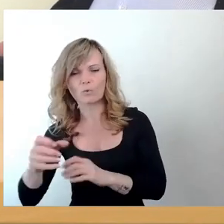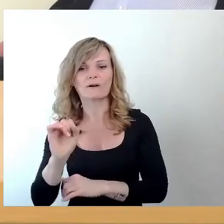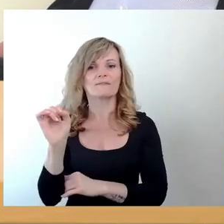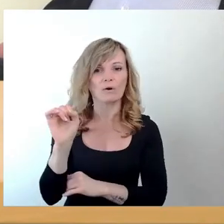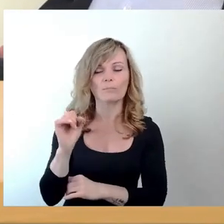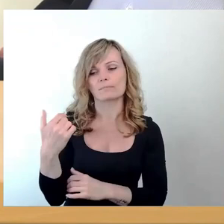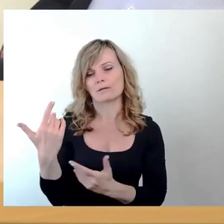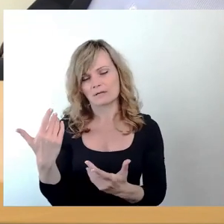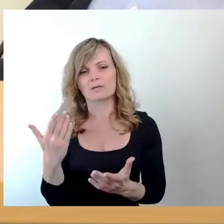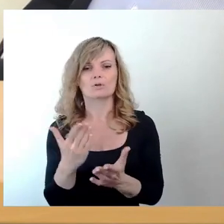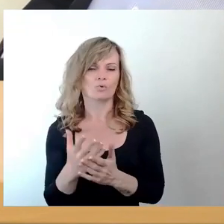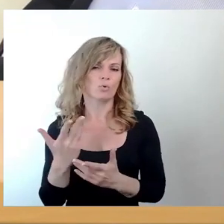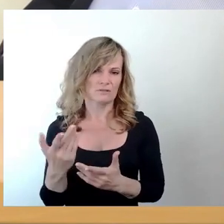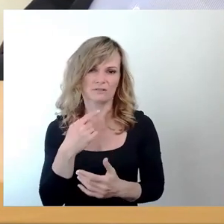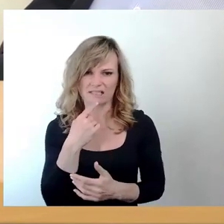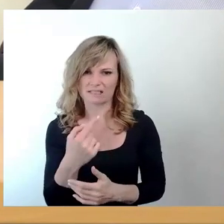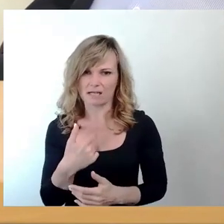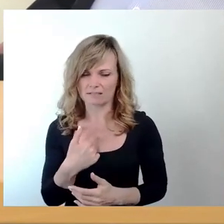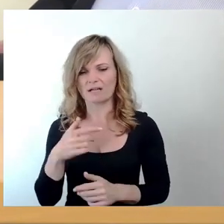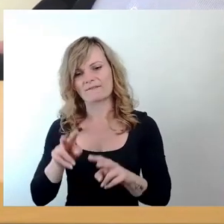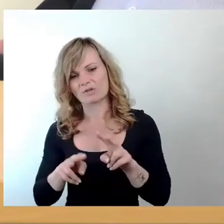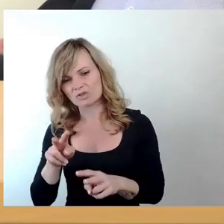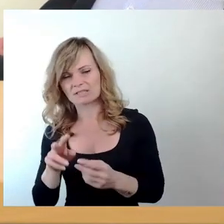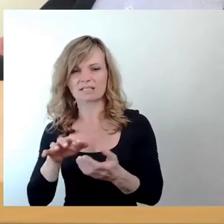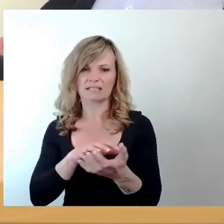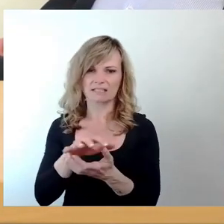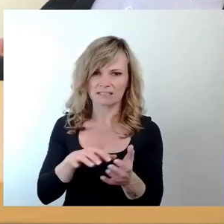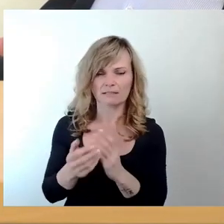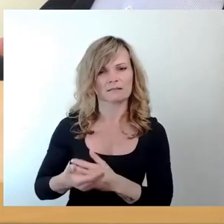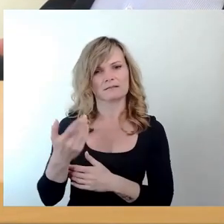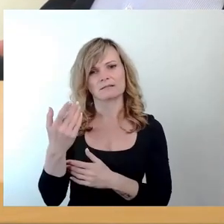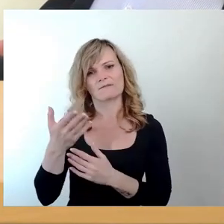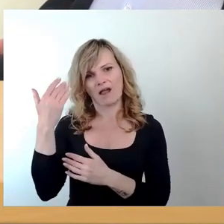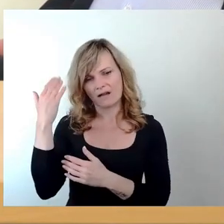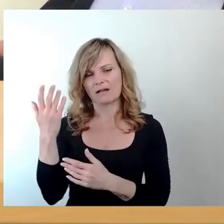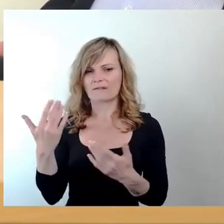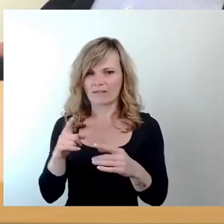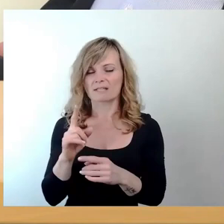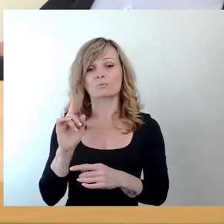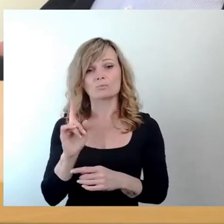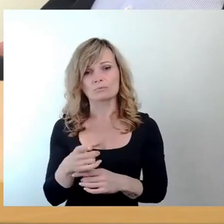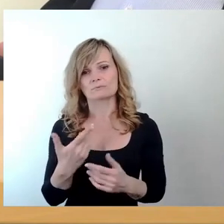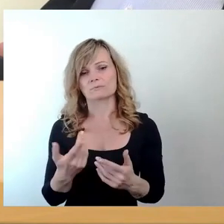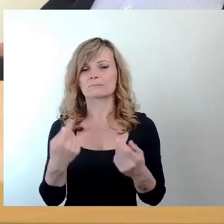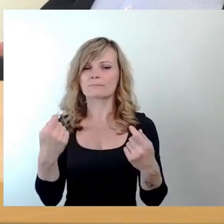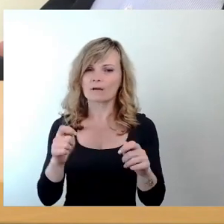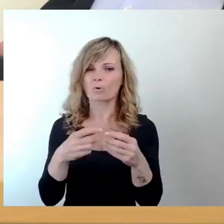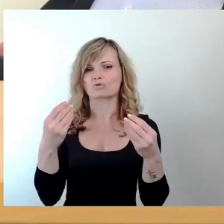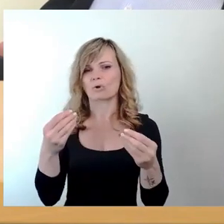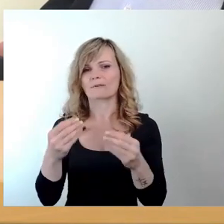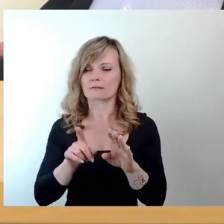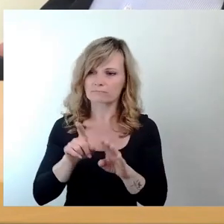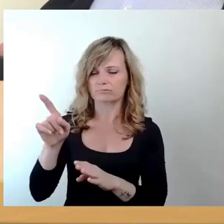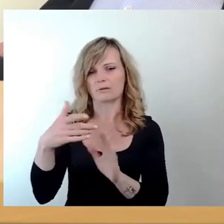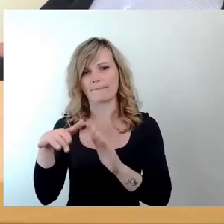schon oft geführt, an den verschiedenen Krisen, die wir hinter uns haben und die Verteuerung der Baustoffe. Aber auf jeden